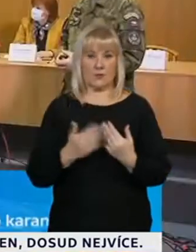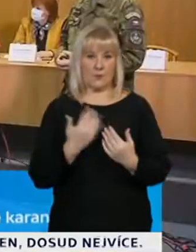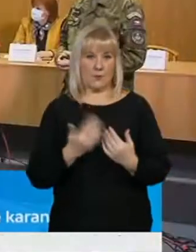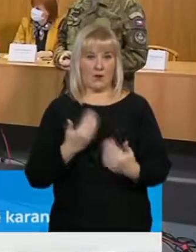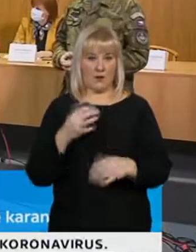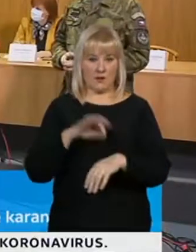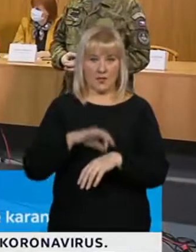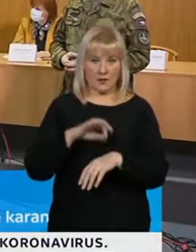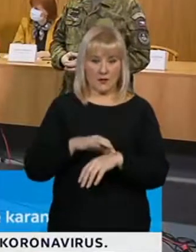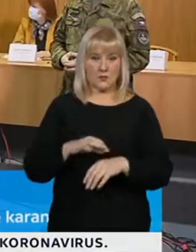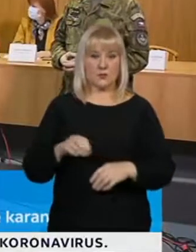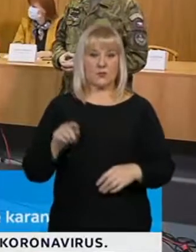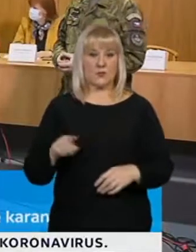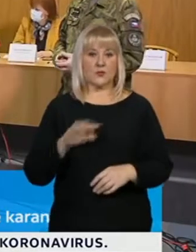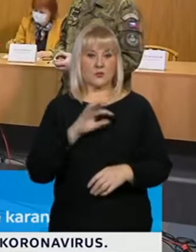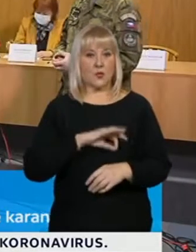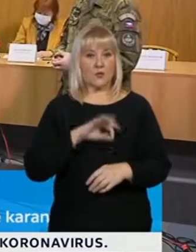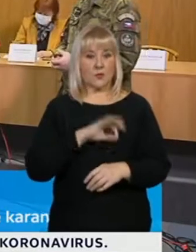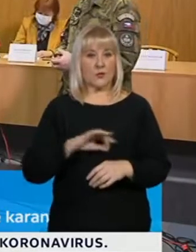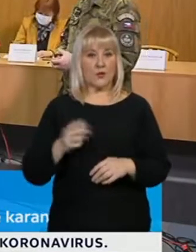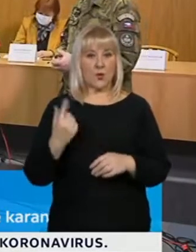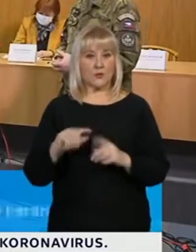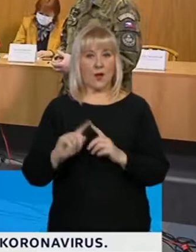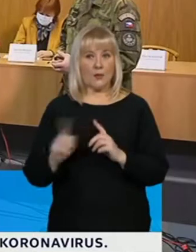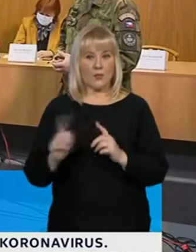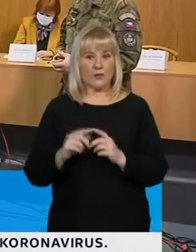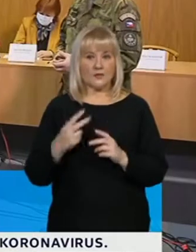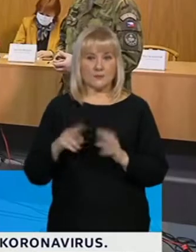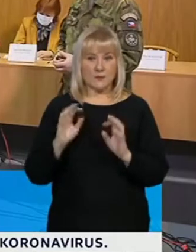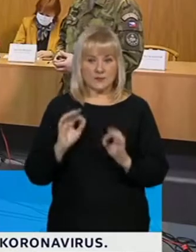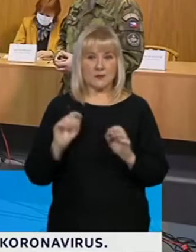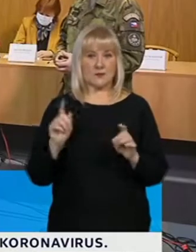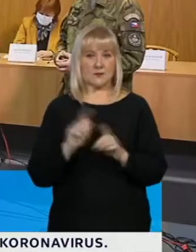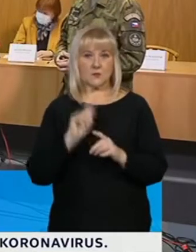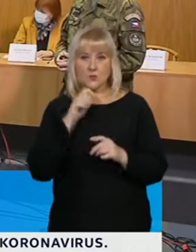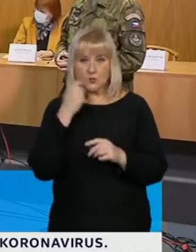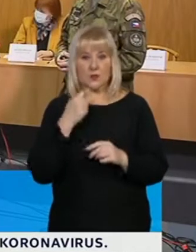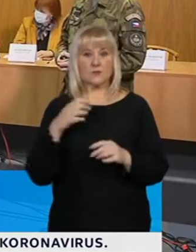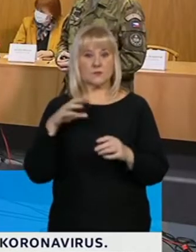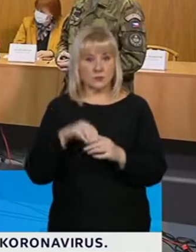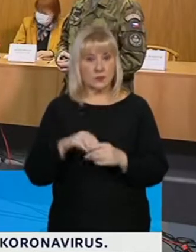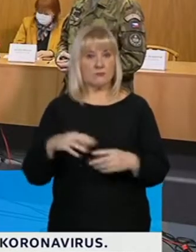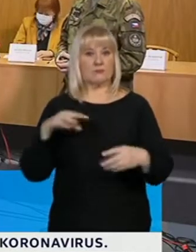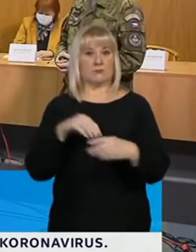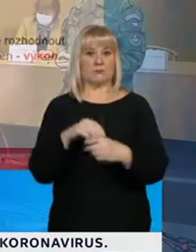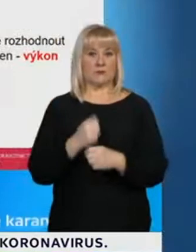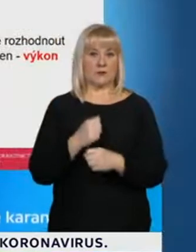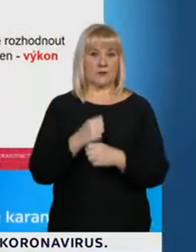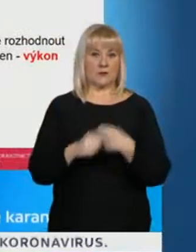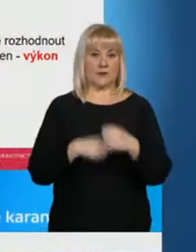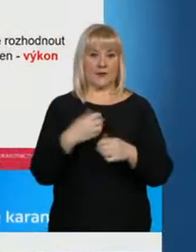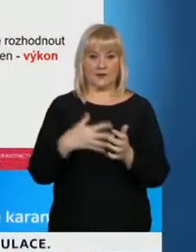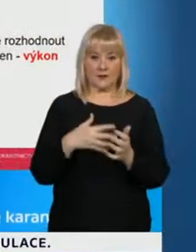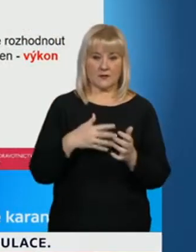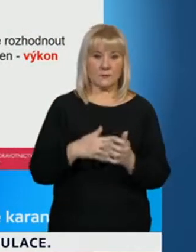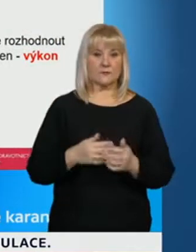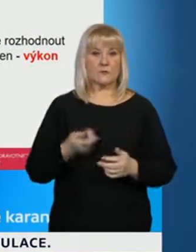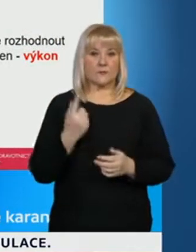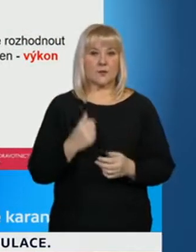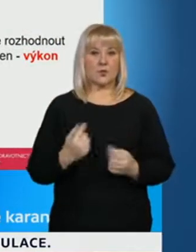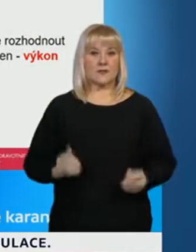kteří se dobrovolně jako ambulantní specialisté stomatologové zapojili. Tak, jak vidíte, z iniciativy Lékaři pomáhají Česku.